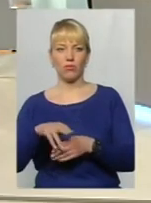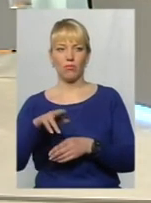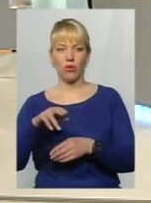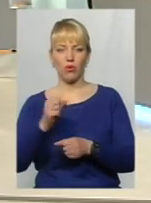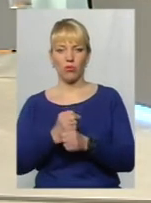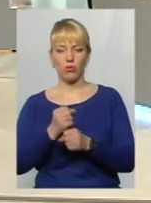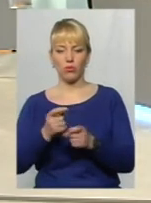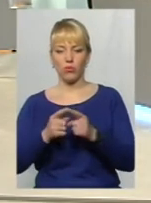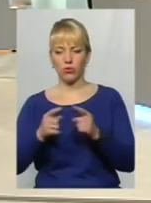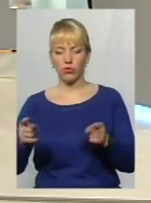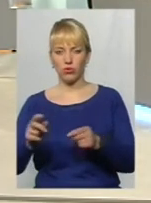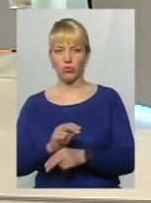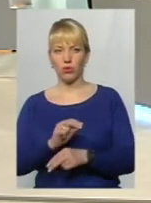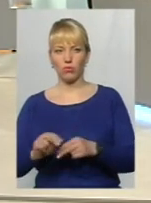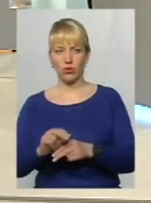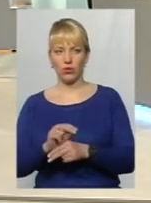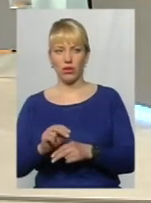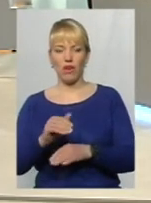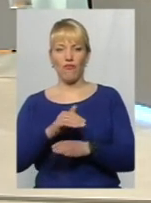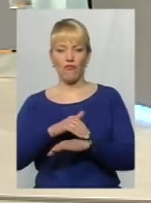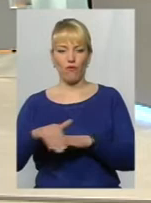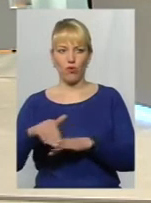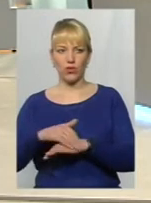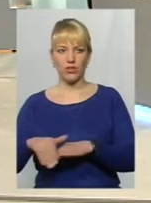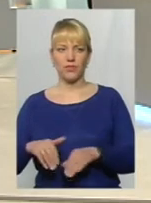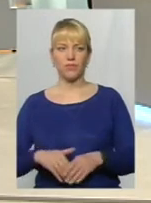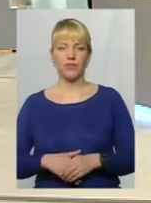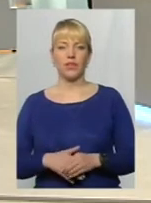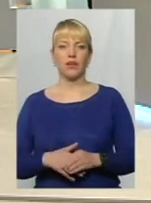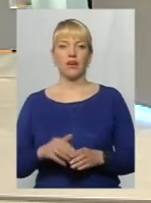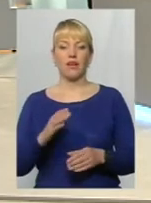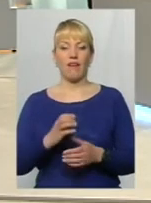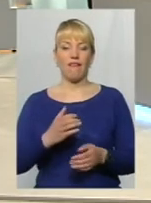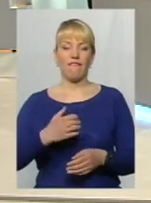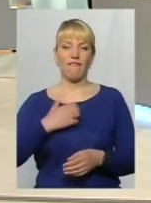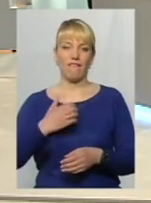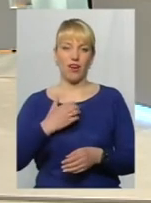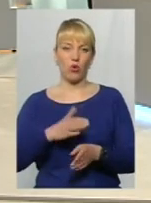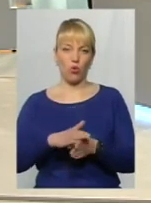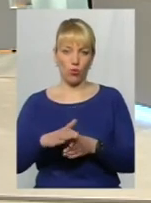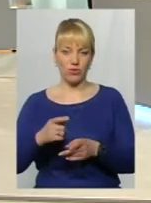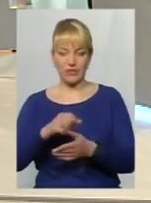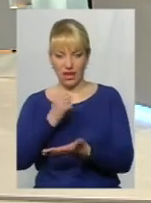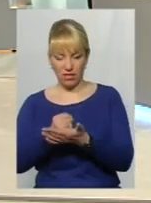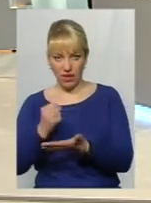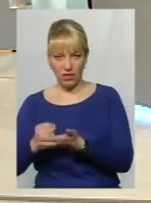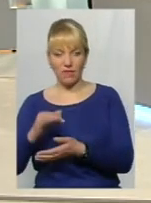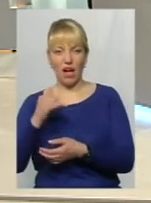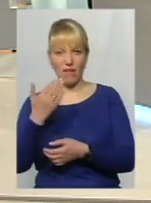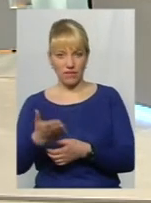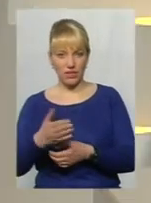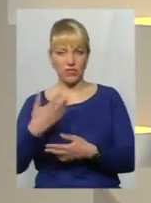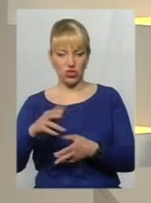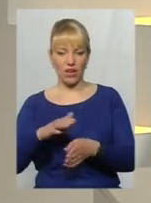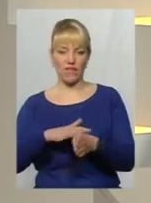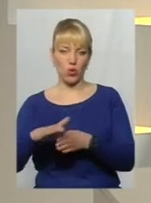ремонту вулично-дорожньої мережі. Як вже виконком затвердив, ви вже виконуєте по їх плану графію. Так. Скажіть, будь